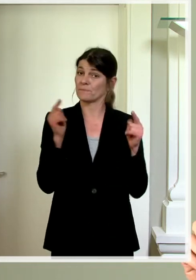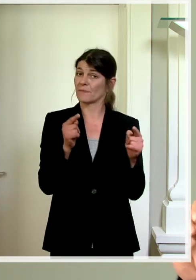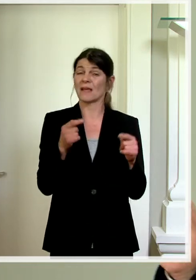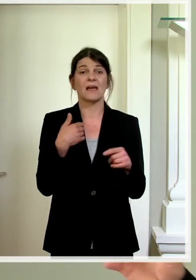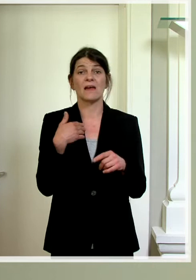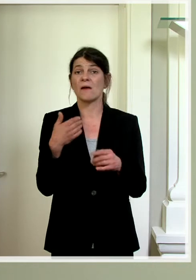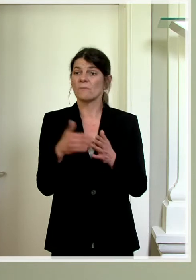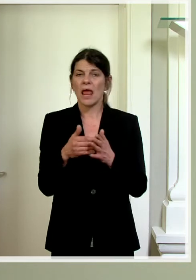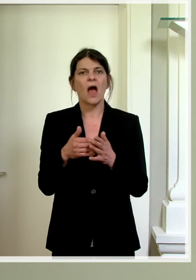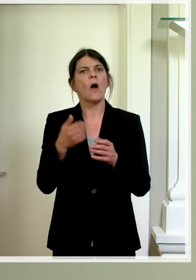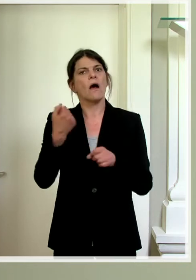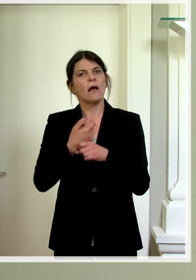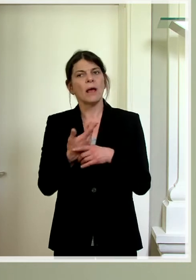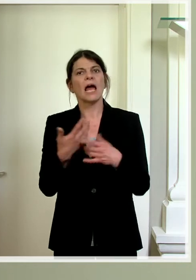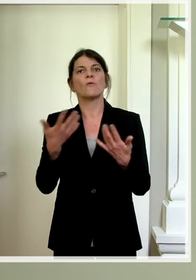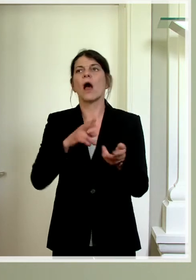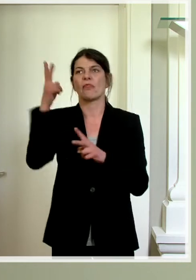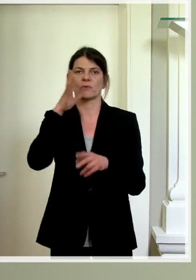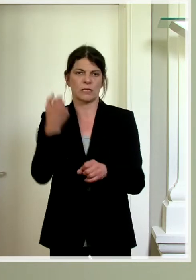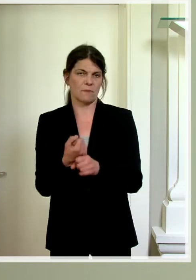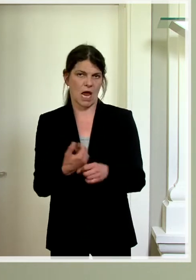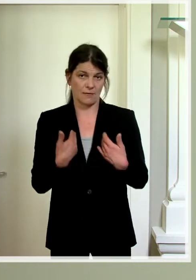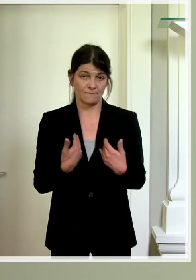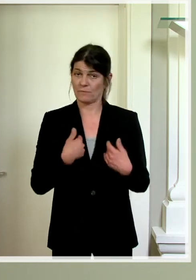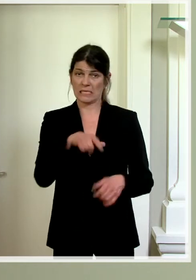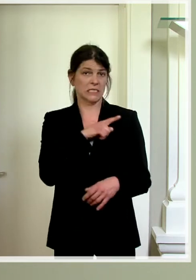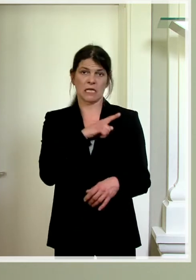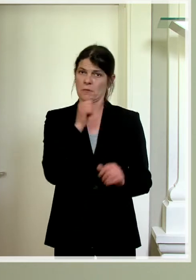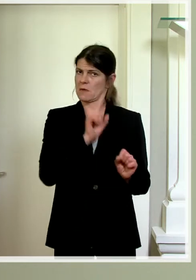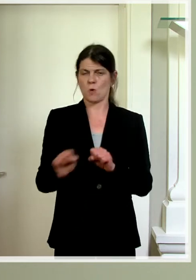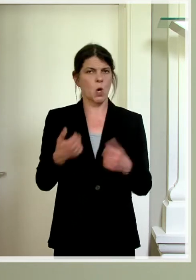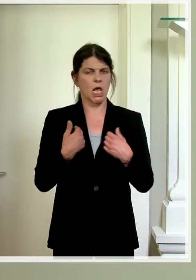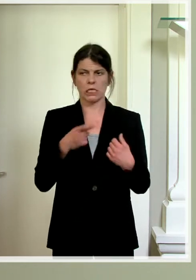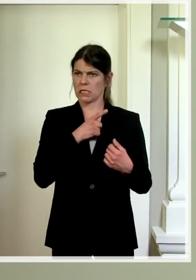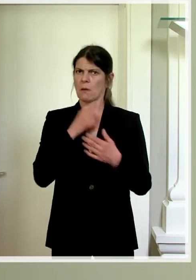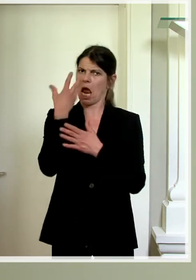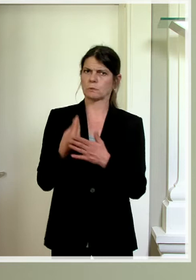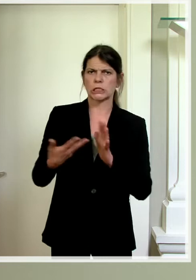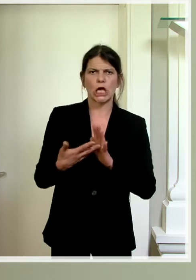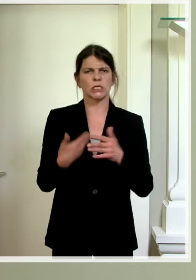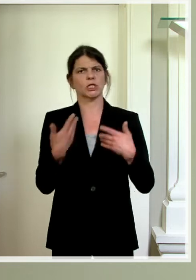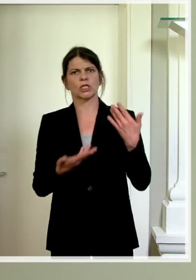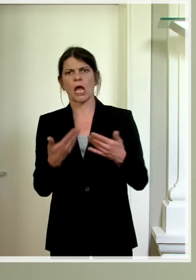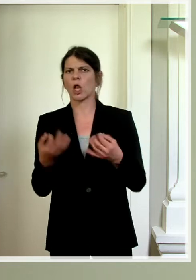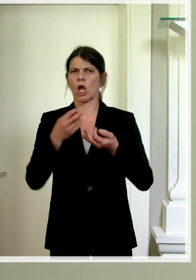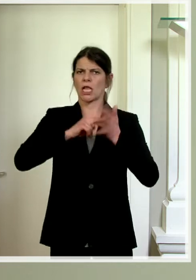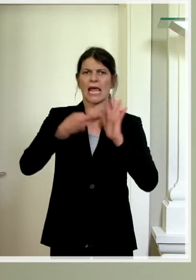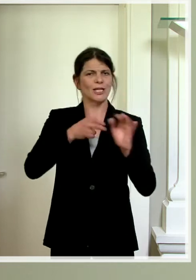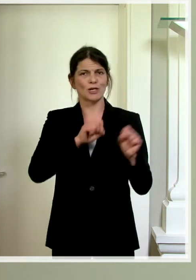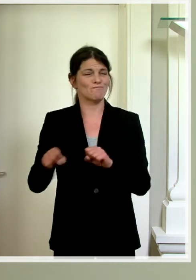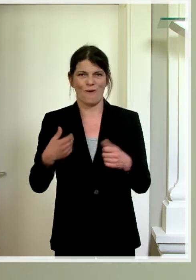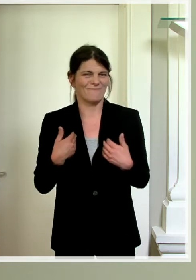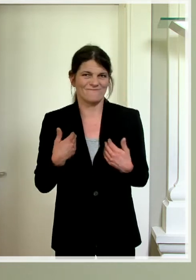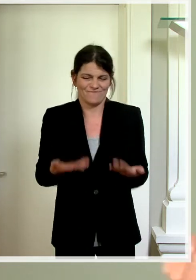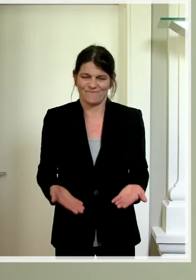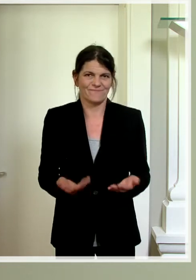angewiesen sind, die anderswo geleistet wird. Also wir haben selber nicht die Kapazität, Apps zu testen oder die technischen Möglichkeiten,